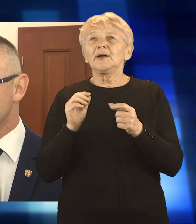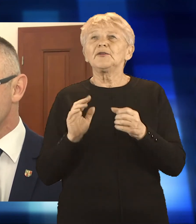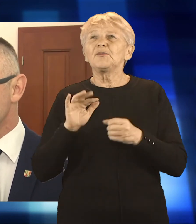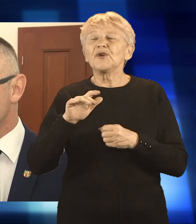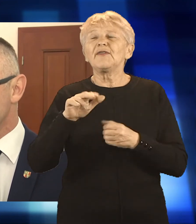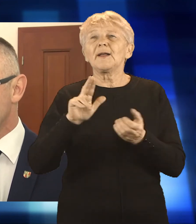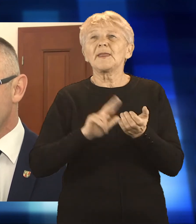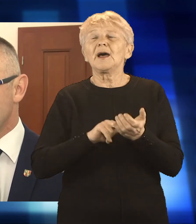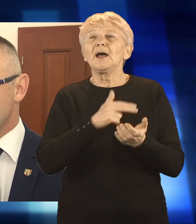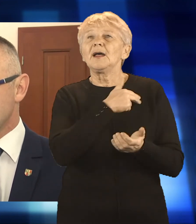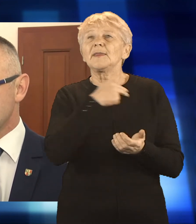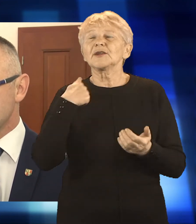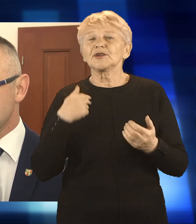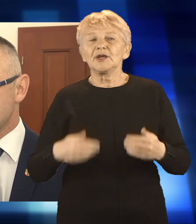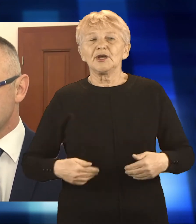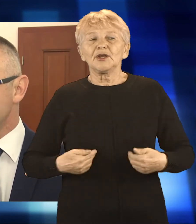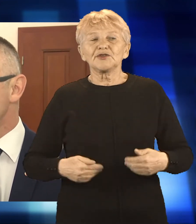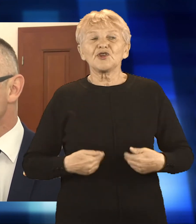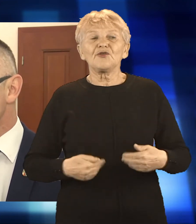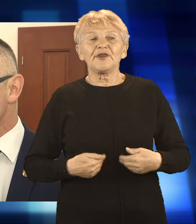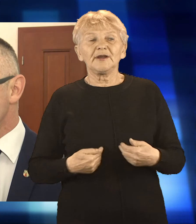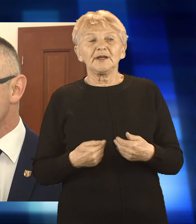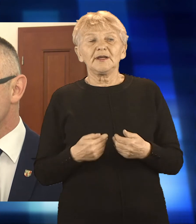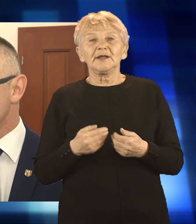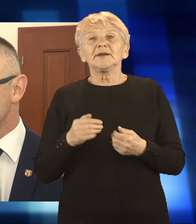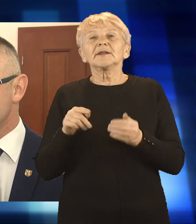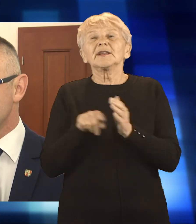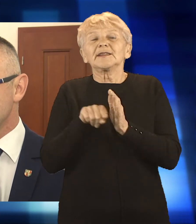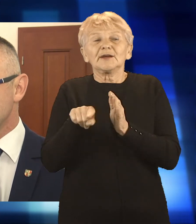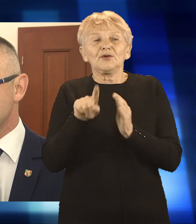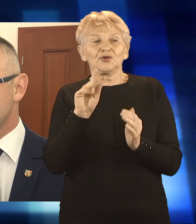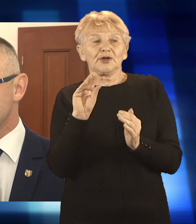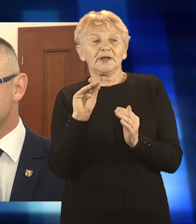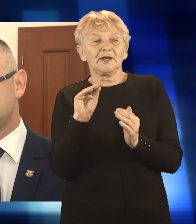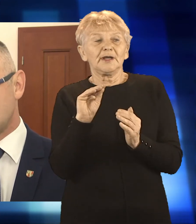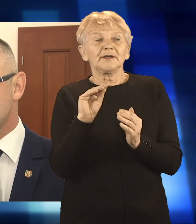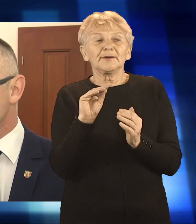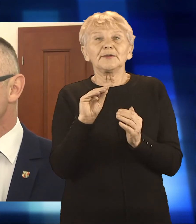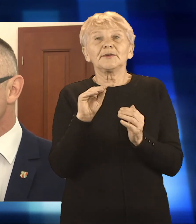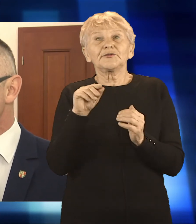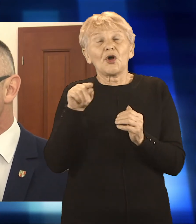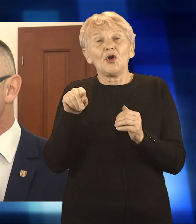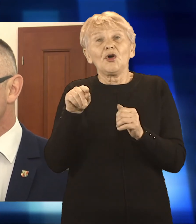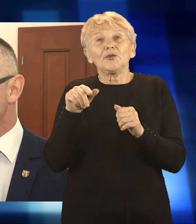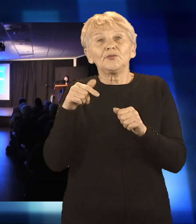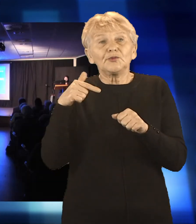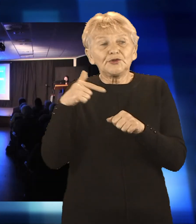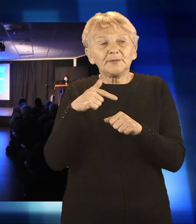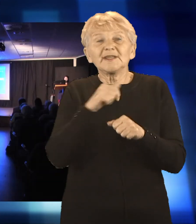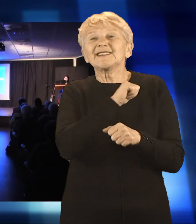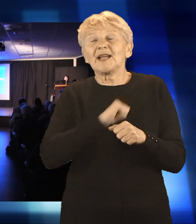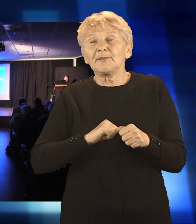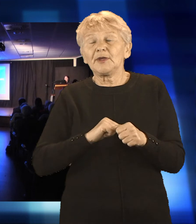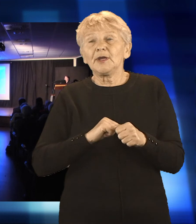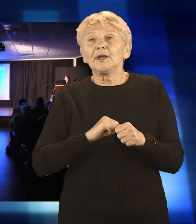i nasze zdrowie. Dlatego, że chyba nie do końca jeszcze wszyscy zdajemy sobie sprawę, że czasami sami się trujemy. Celem